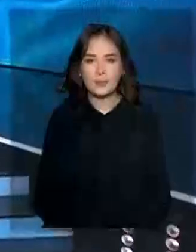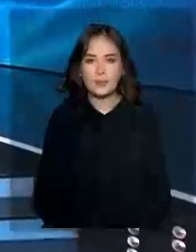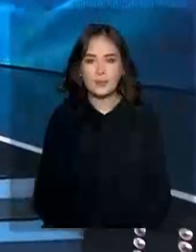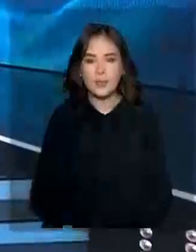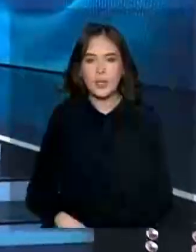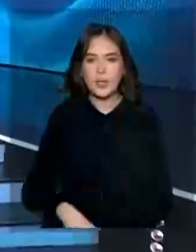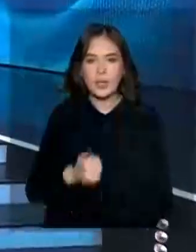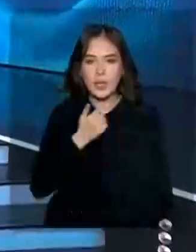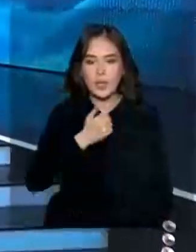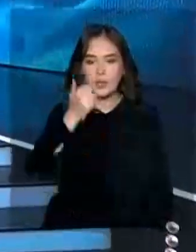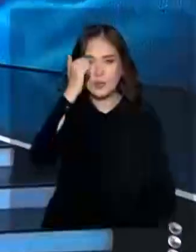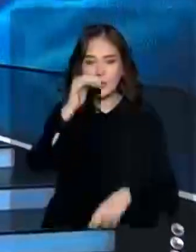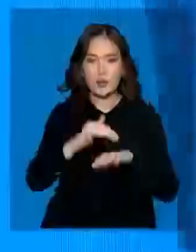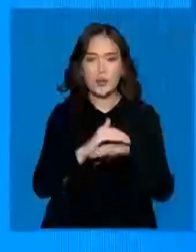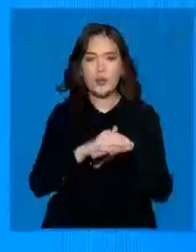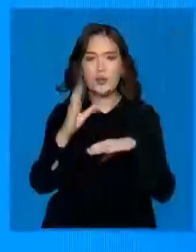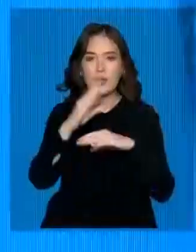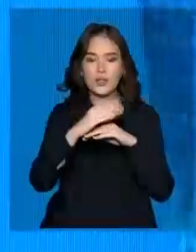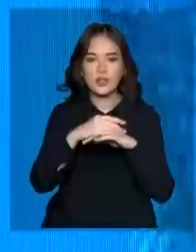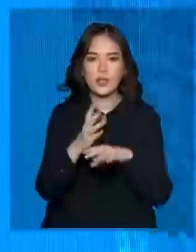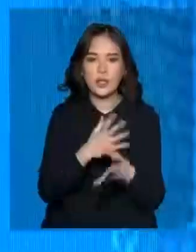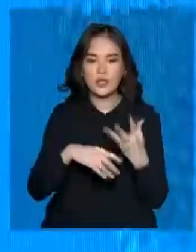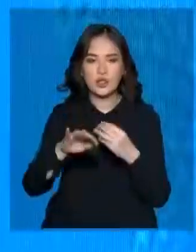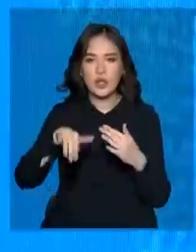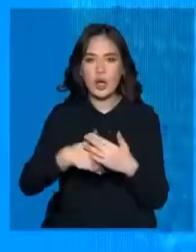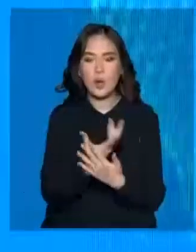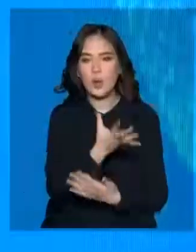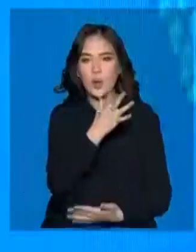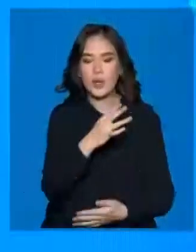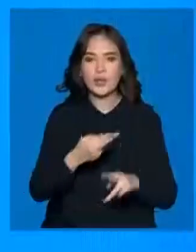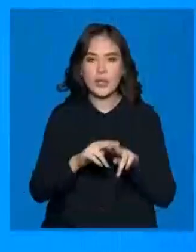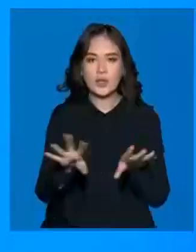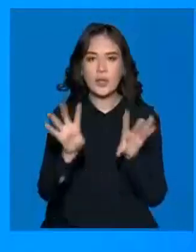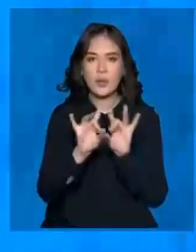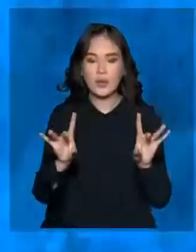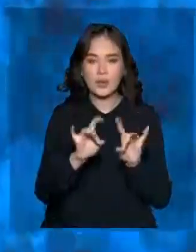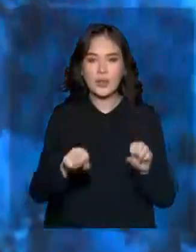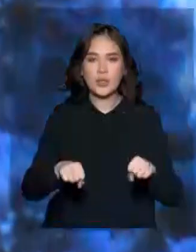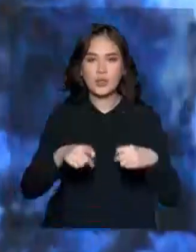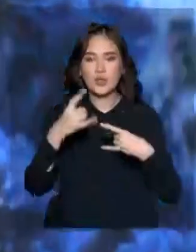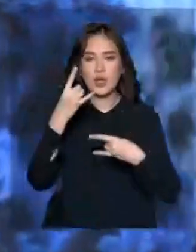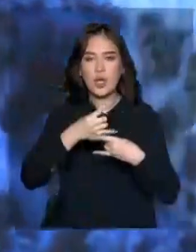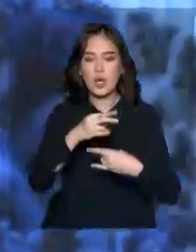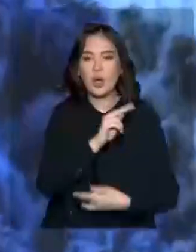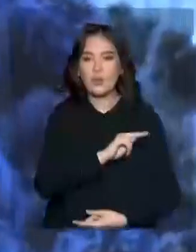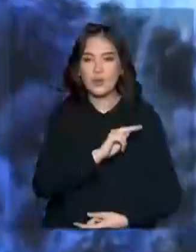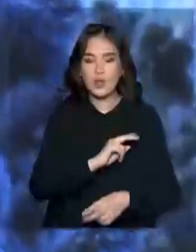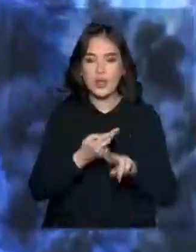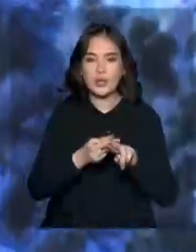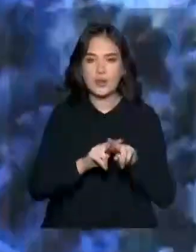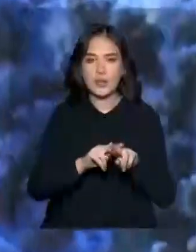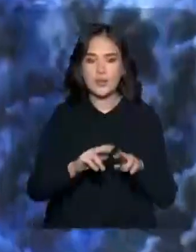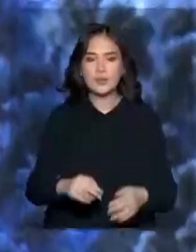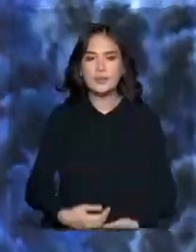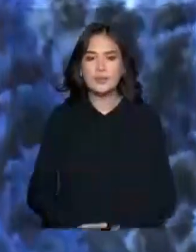Рақмет Айныр, кештар қадырменді телегөремен жаңа уақыттақ бұраттық сараптамалық бағдарламасы түкелей фердеуі жұмысын жалғастырат. Сіздермен